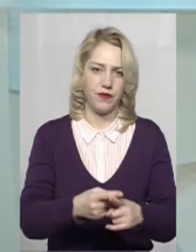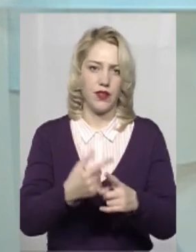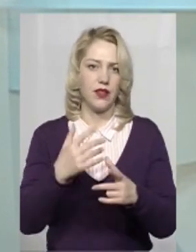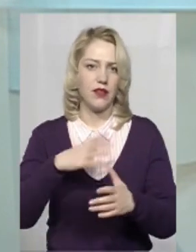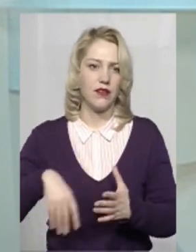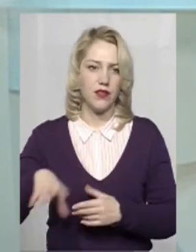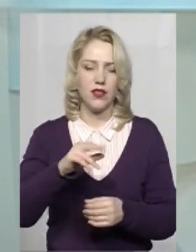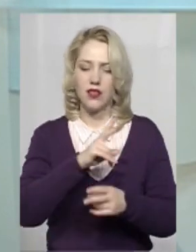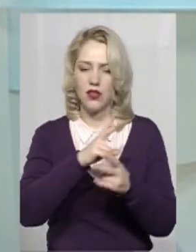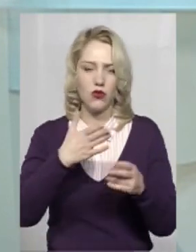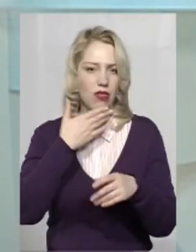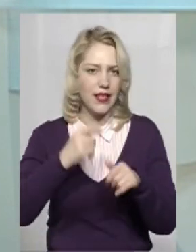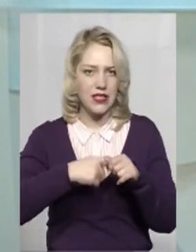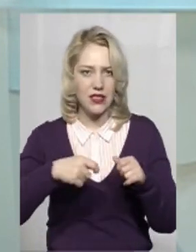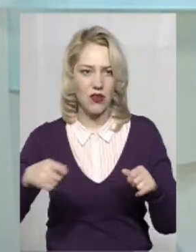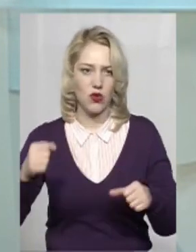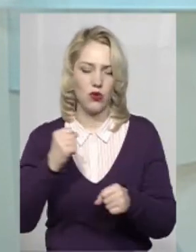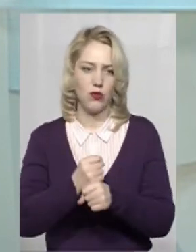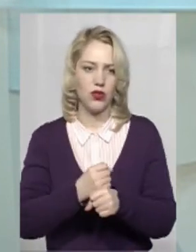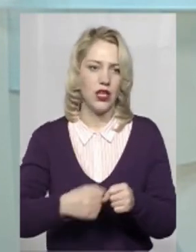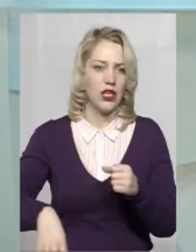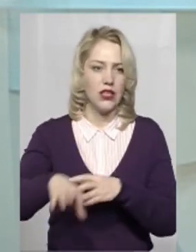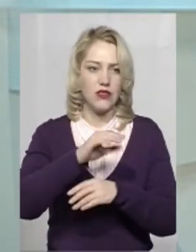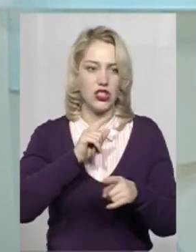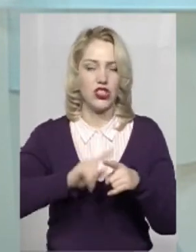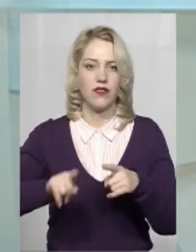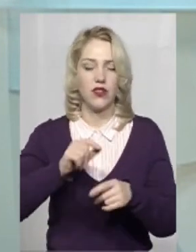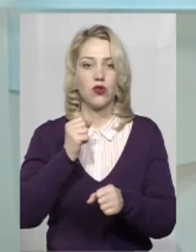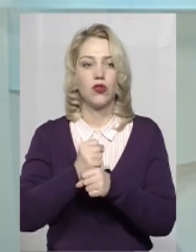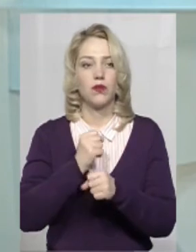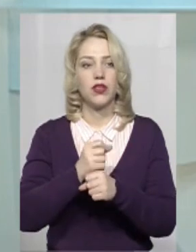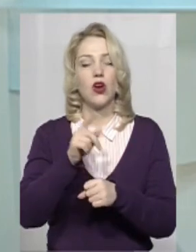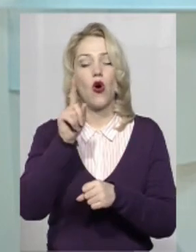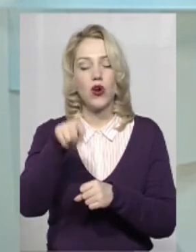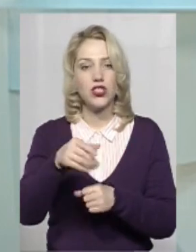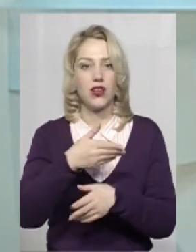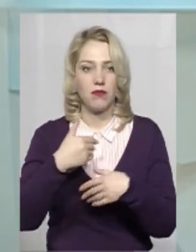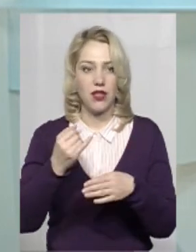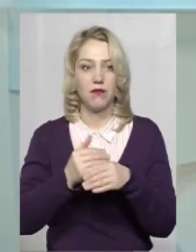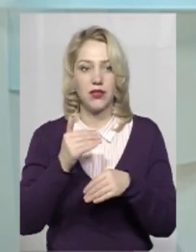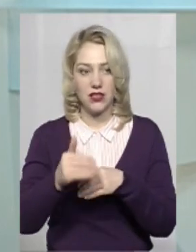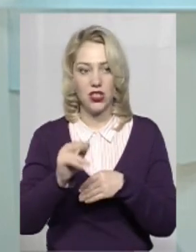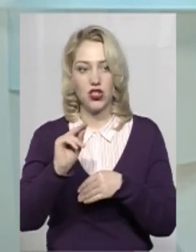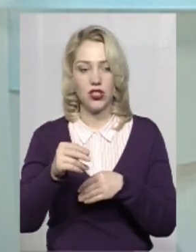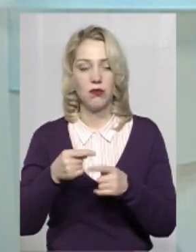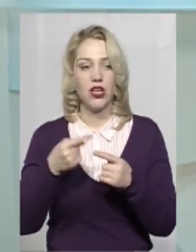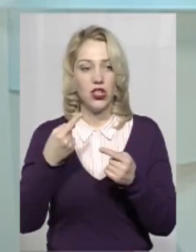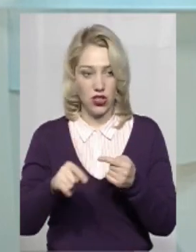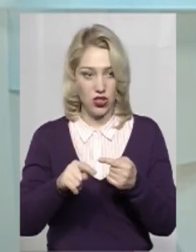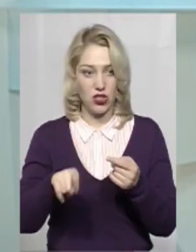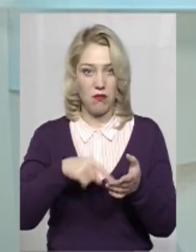Нам ніхто не затягував роботи, нам всі робили швидко. Хоча ми і пізніше, ніж інші